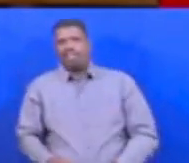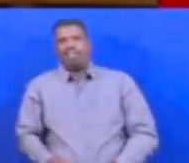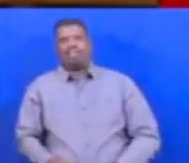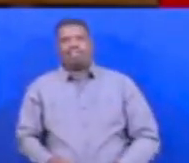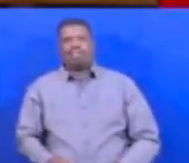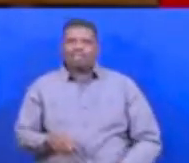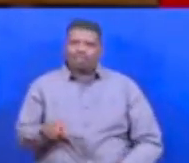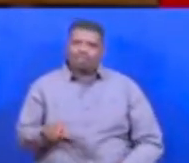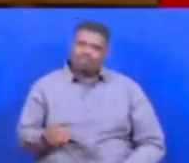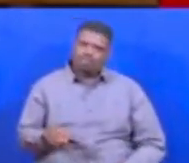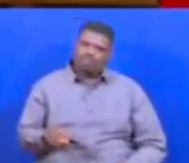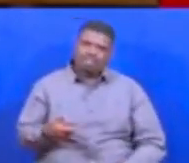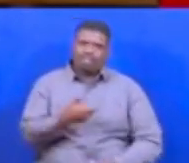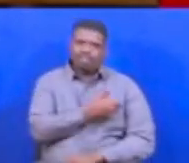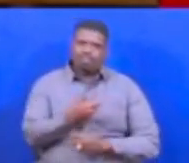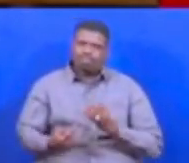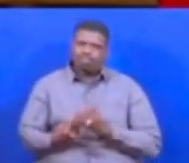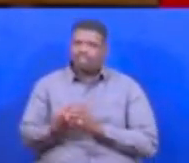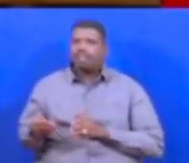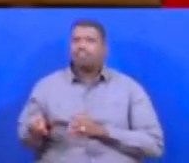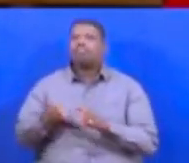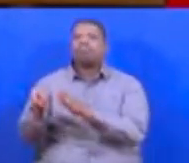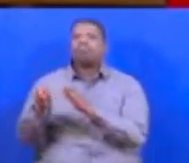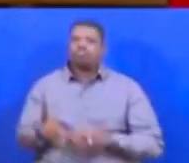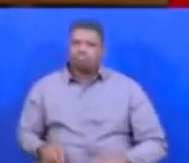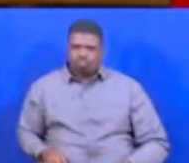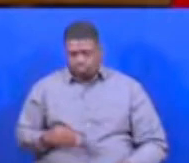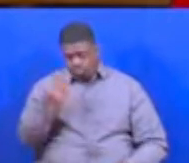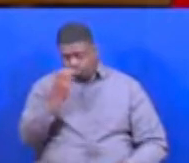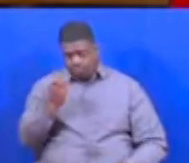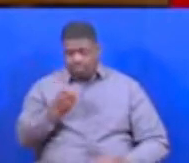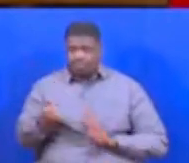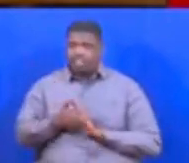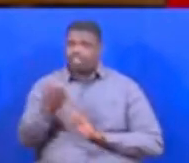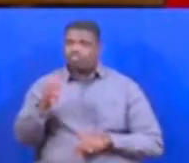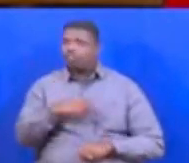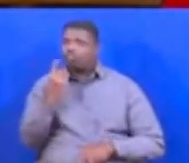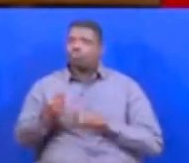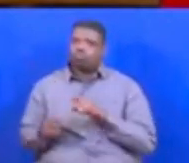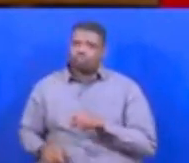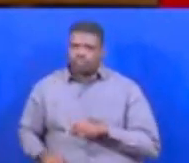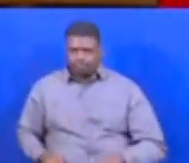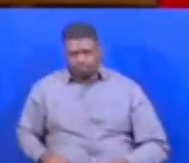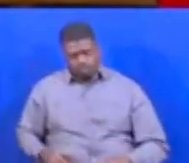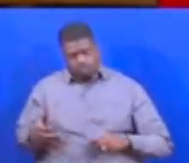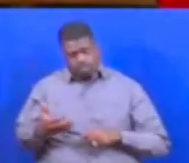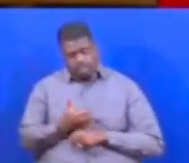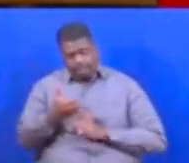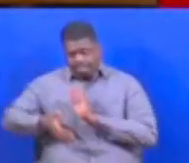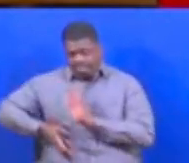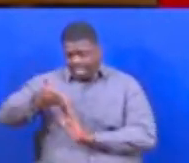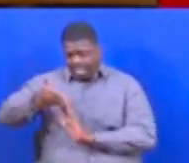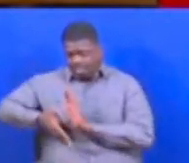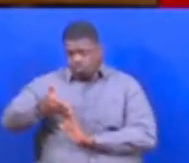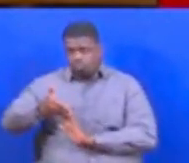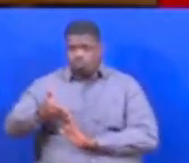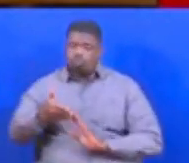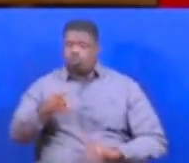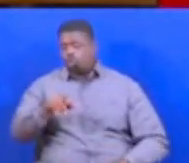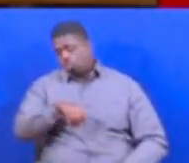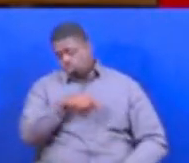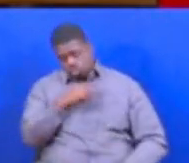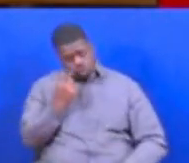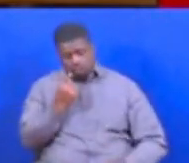tipiwa kutukana na mifumo Yuko ya lazima tutafute vianzo kaya kutoshe Sasa bada ya kupata vianzo vya kutoshe Vya